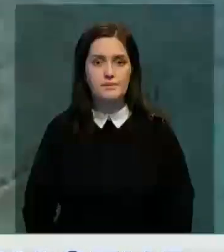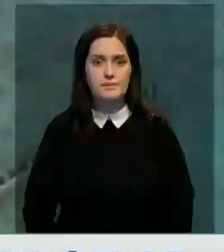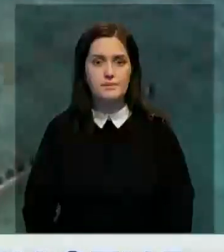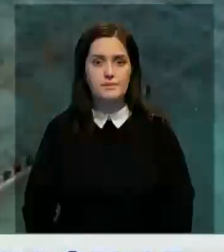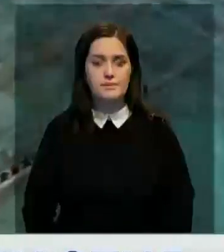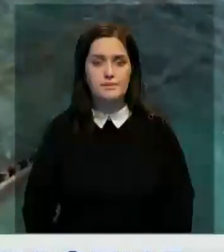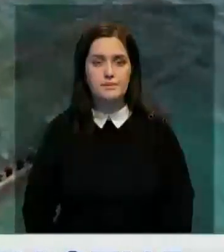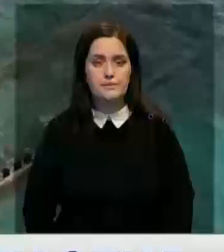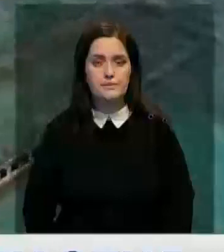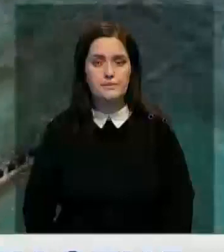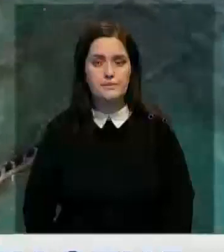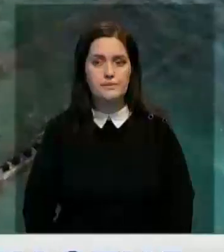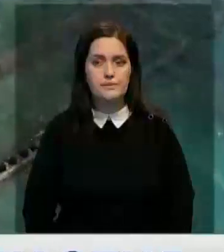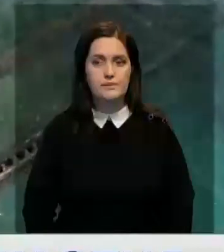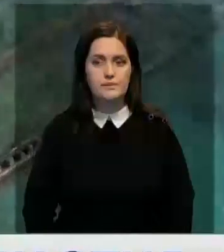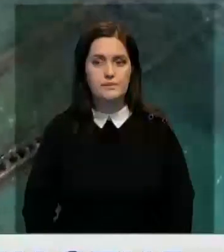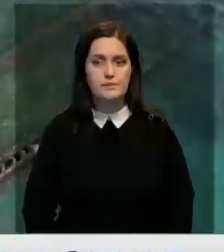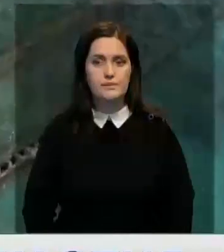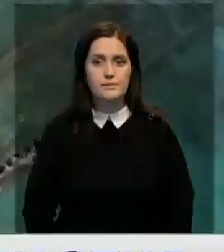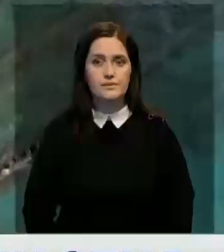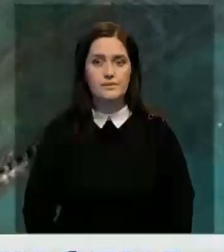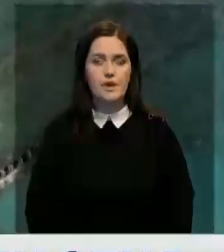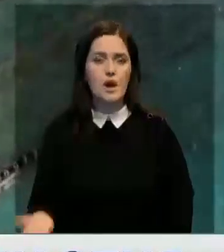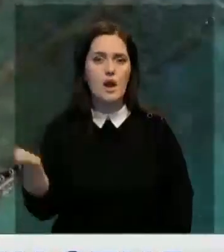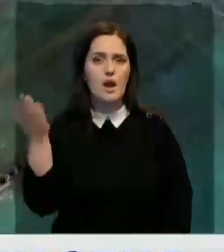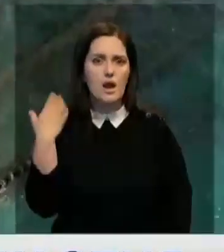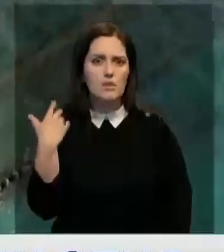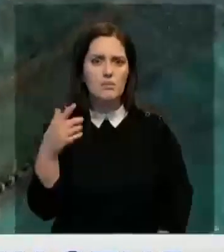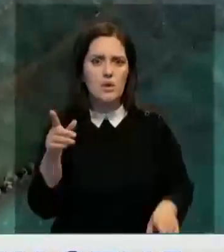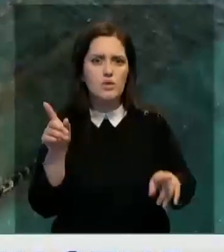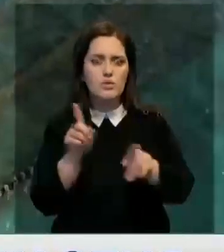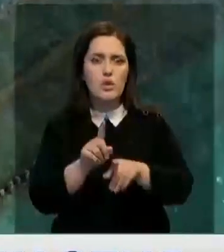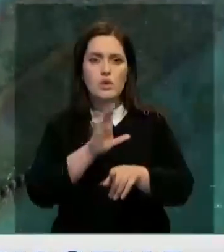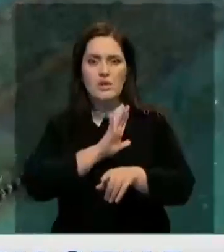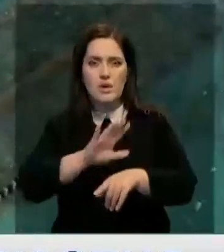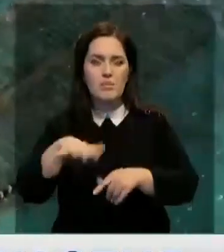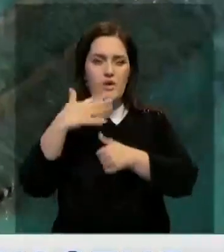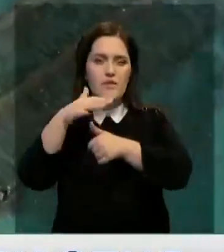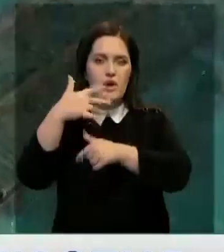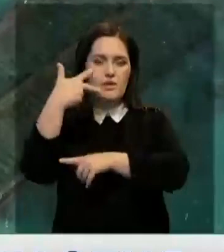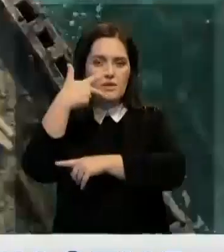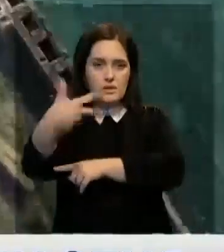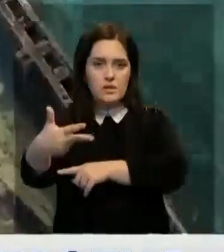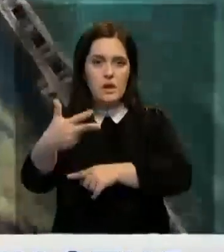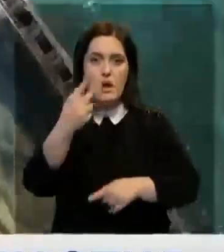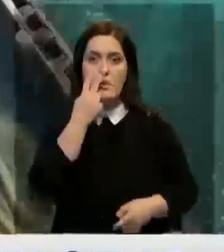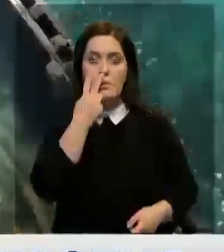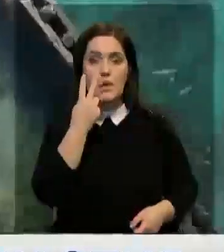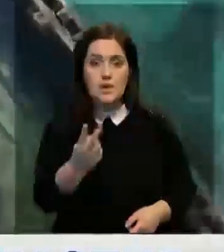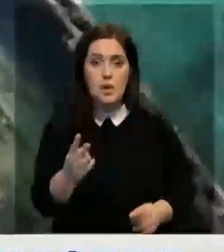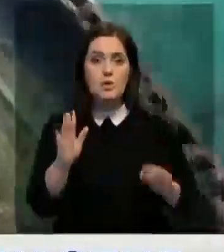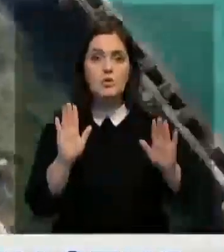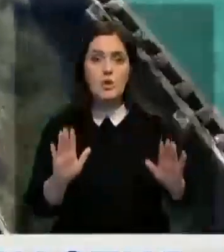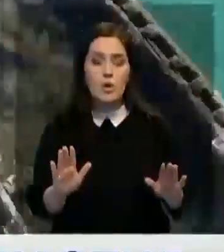Тогда еще как бы особо не было таких дронов и всего такого. А посмотреть только